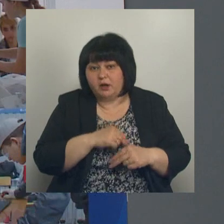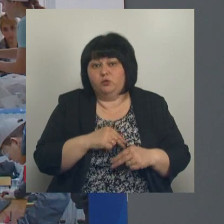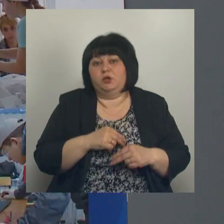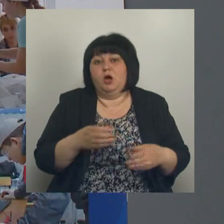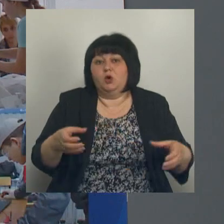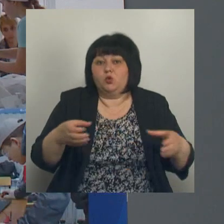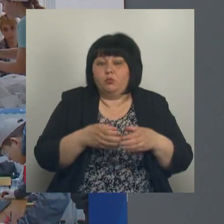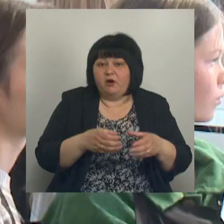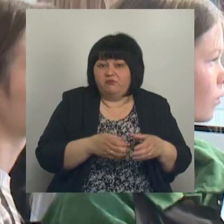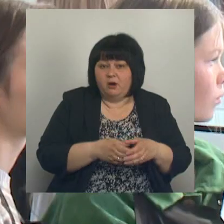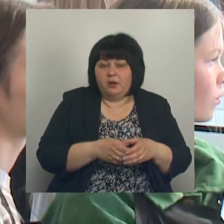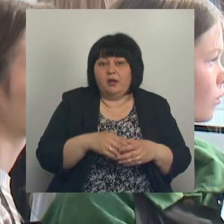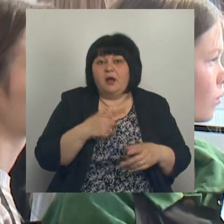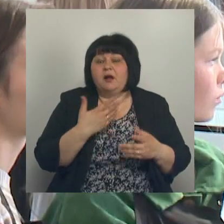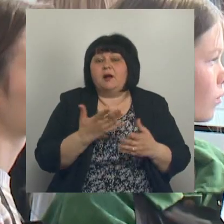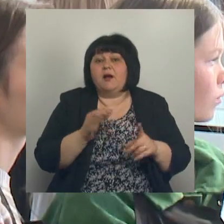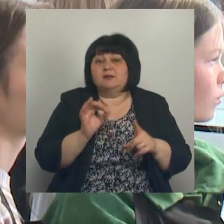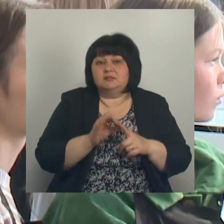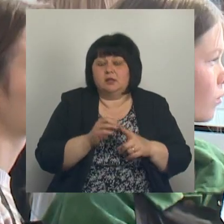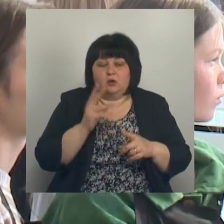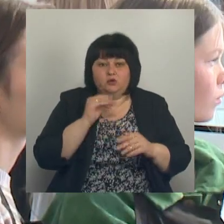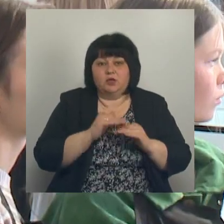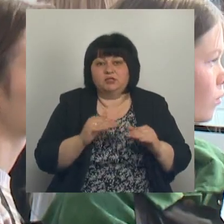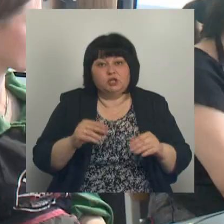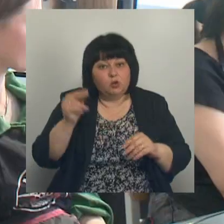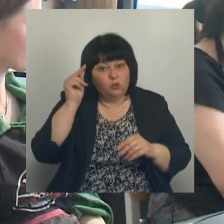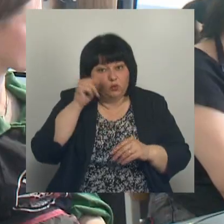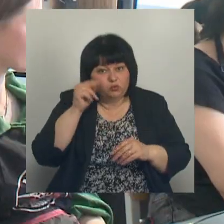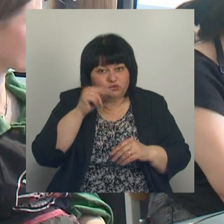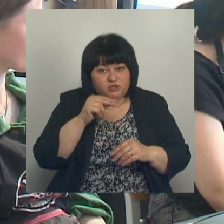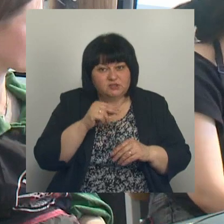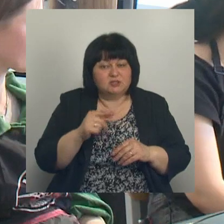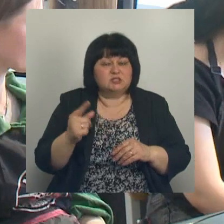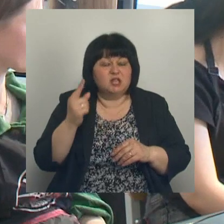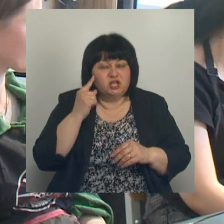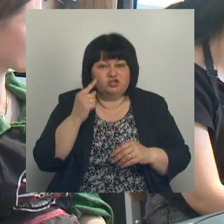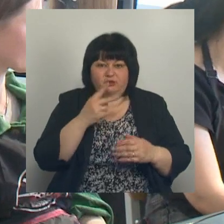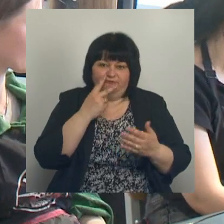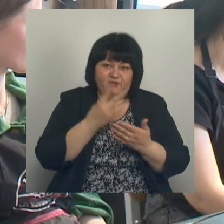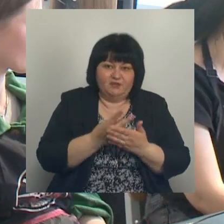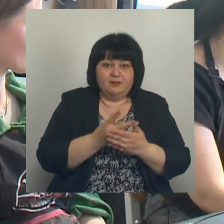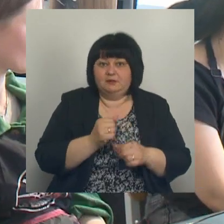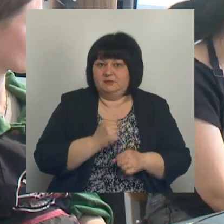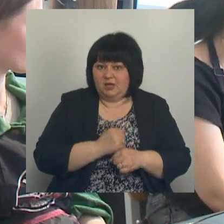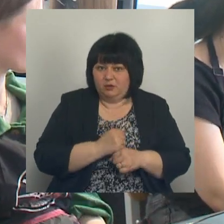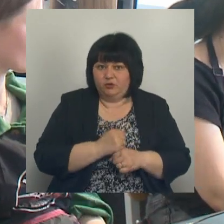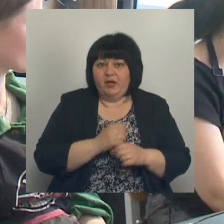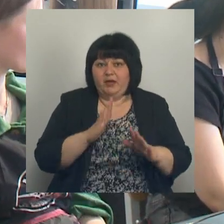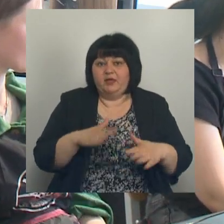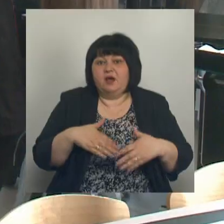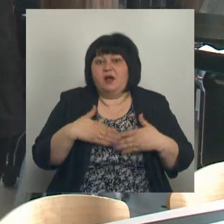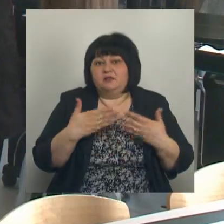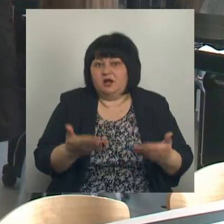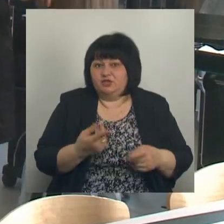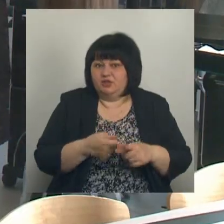грубовая. Самая главная цель – это когда дети учатся чему-то. Слышат, видят, делают. И отдача от